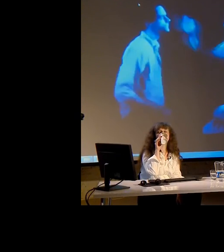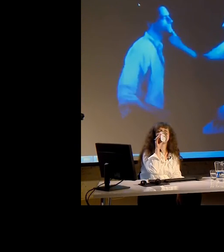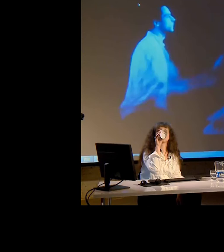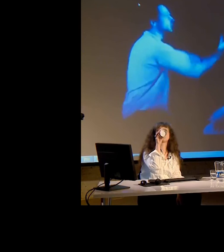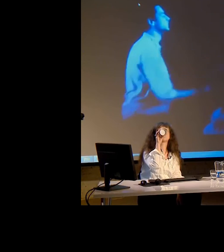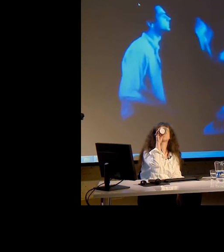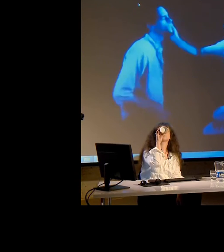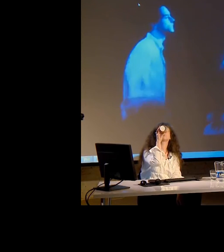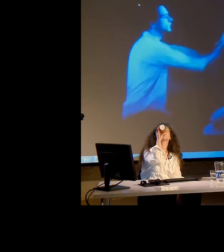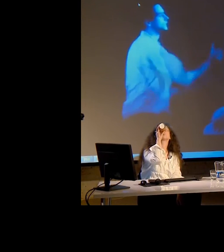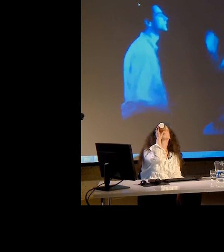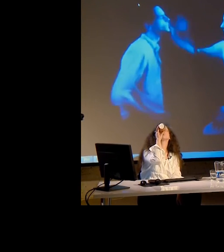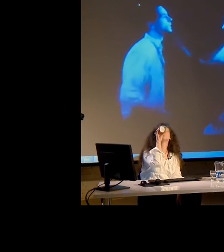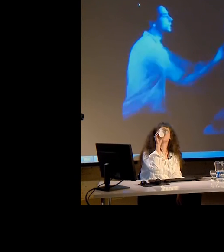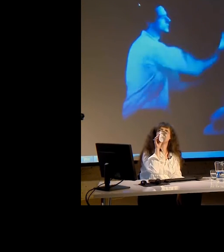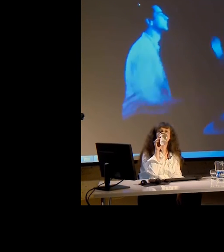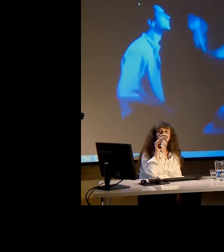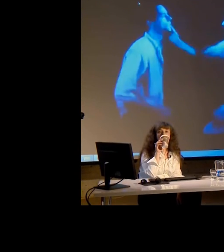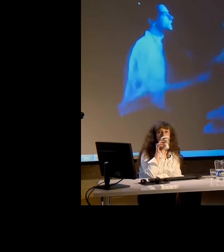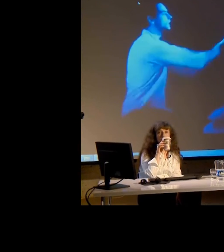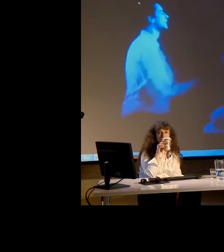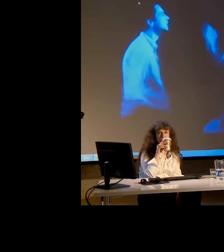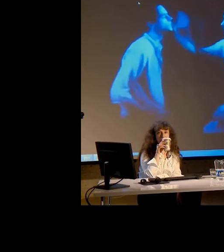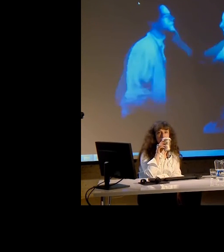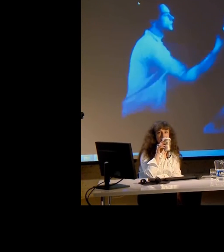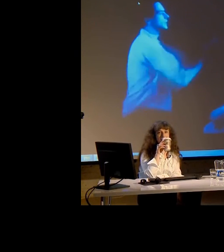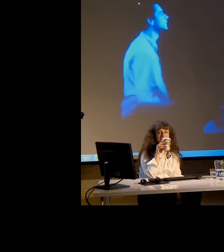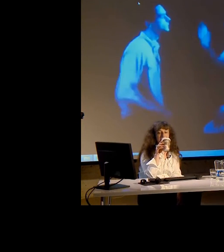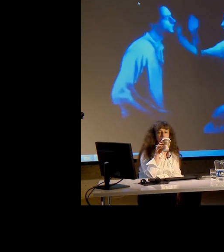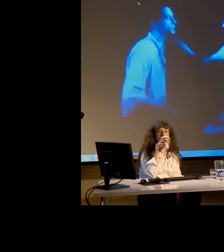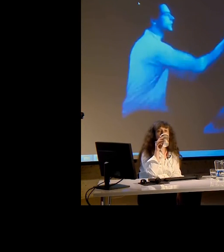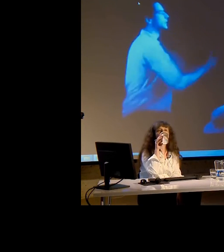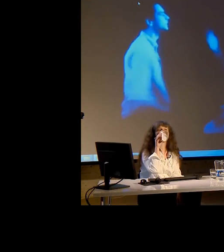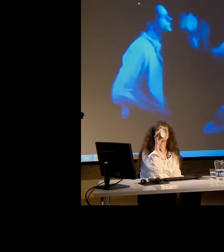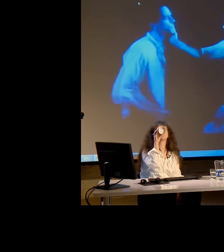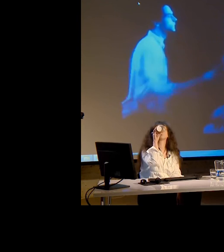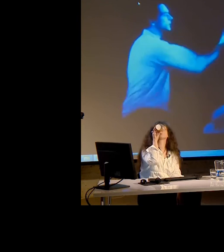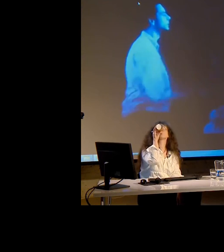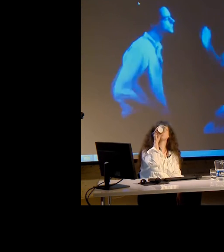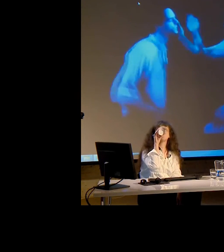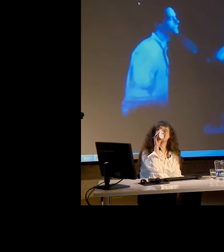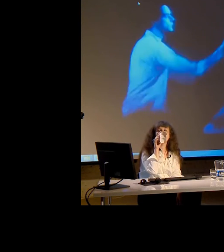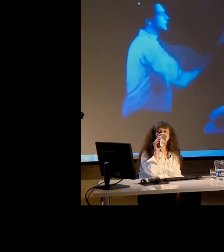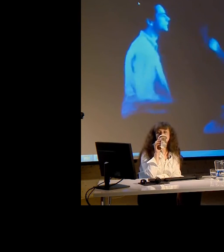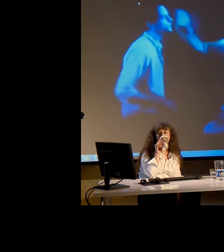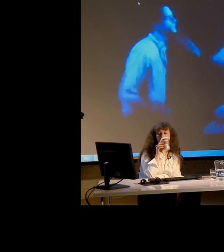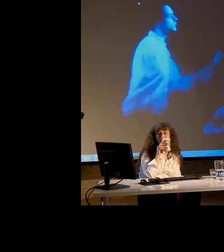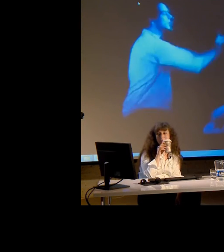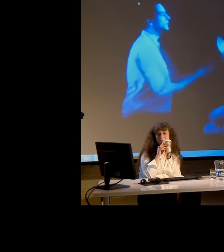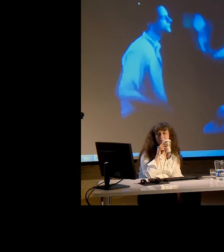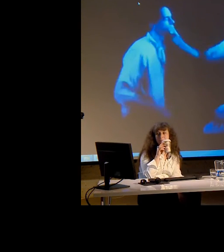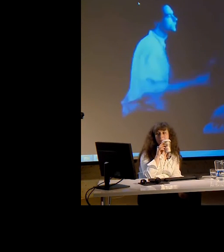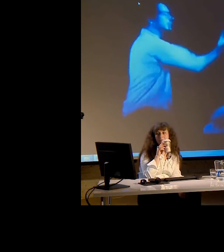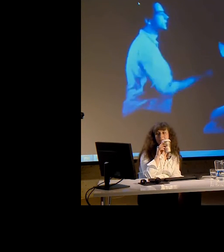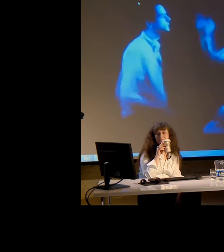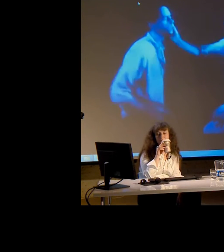Черно-белые видео-перформансы. На черном фоне друг напротив друга на коленях сидят улай в белой рубашке и